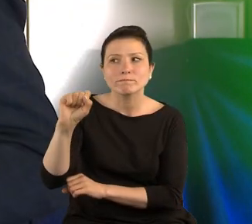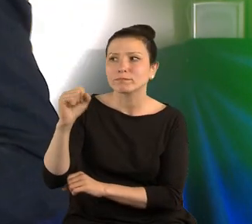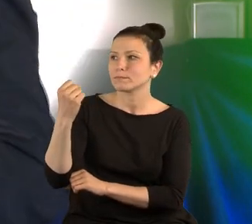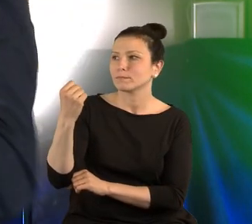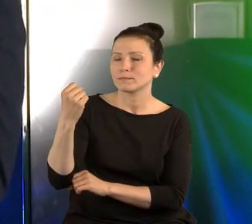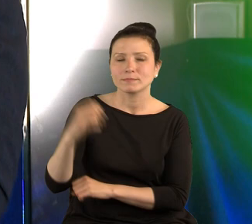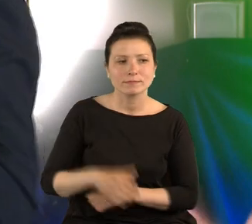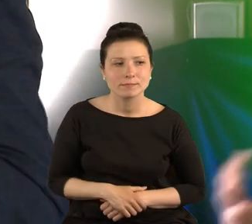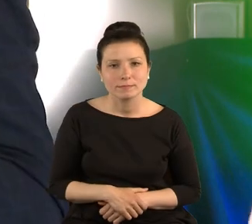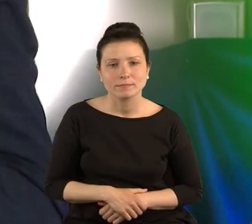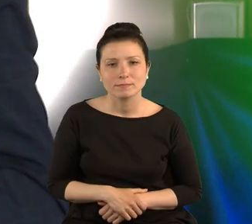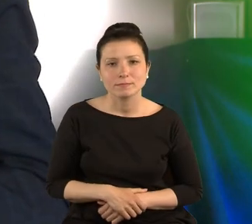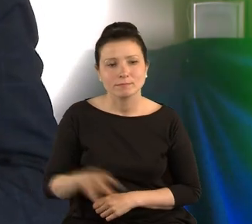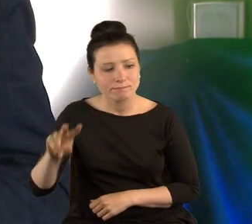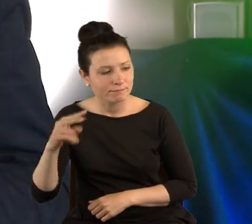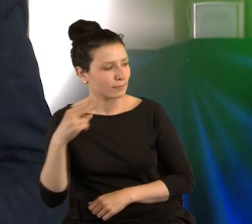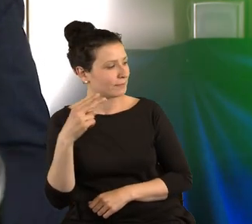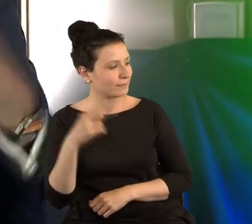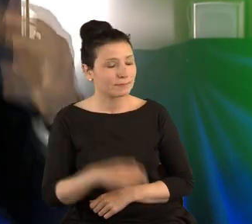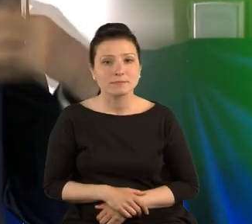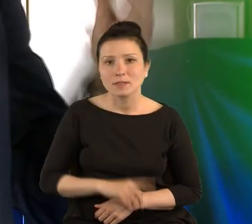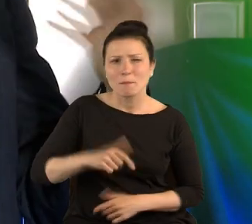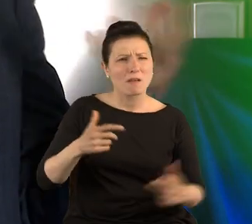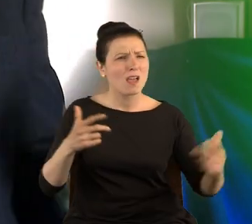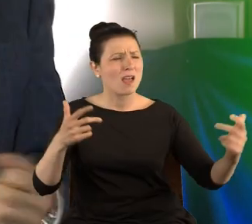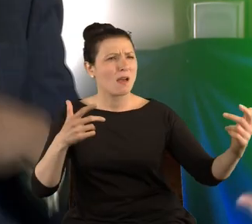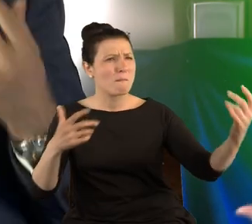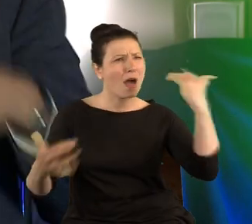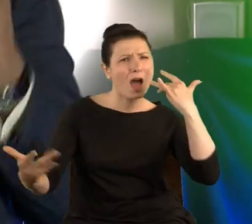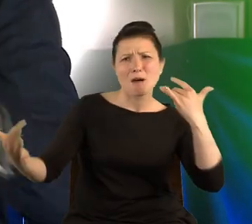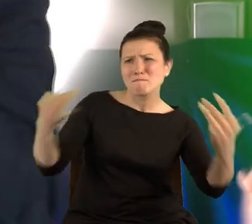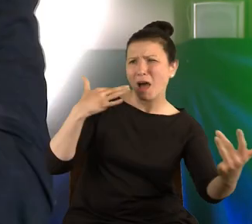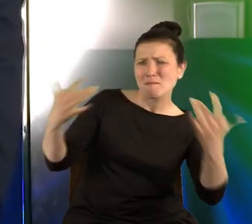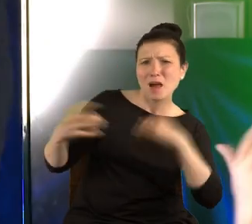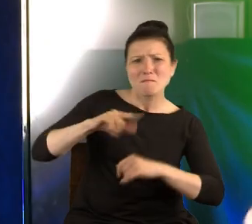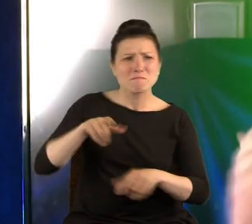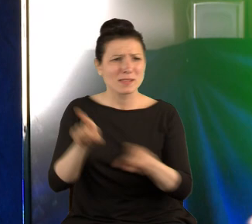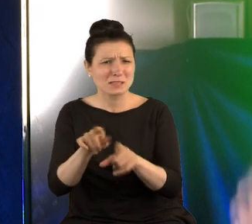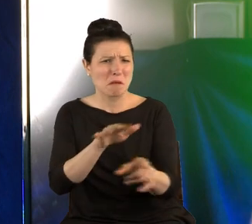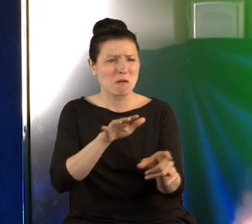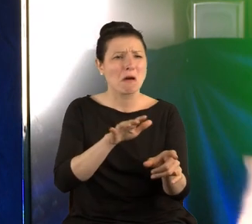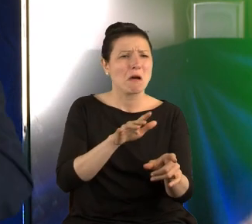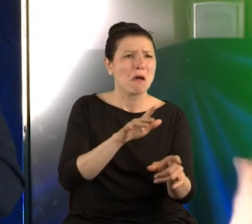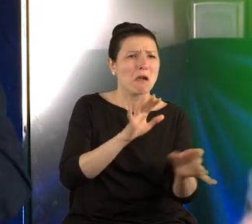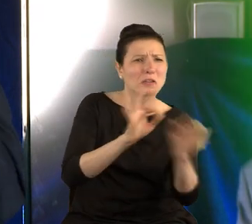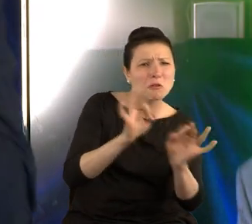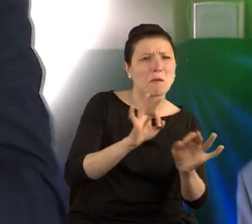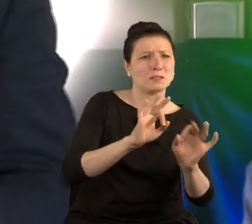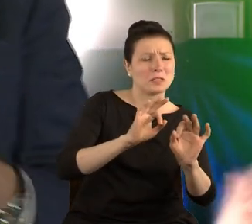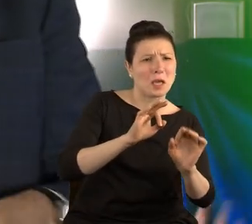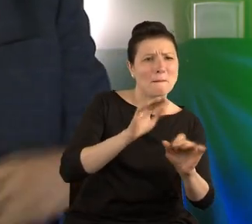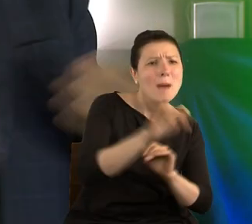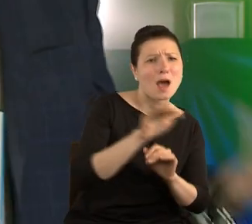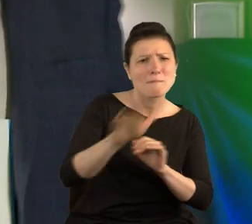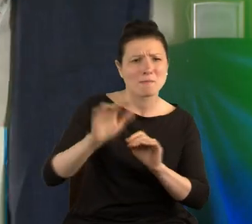Jesteśmy atakowani ze wszystkich stron i sami atakujemy. Produkcja informacji jest gigantyczna. Oczywiście my